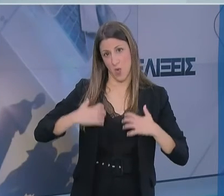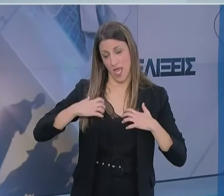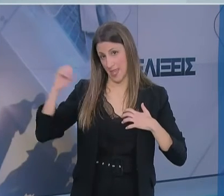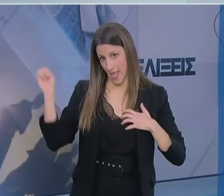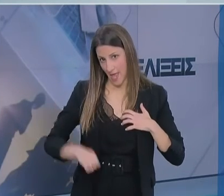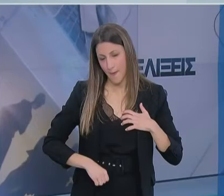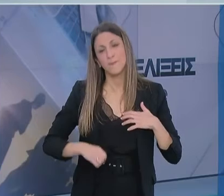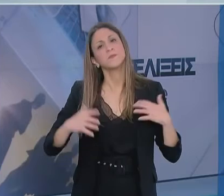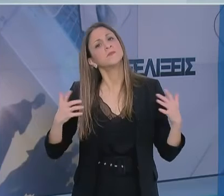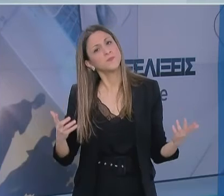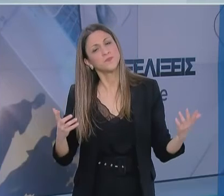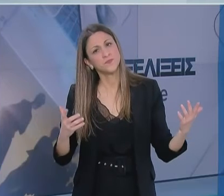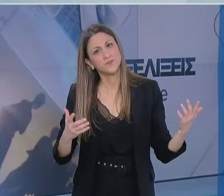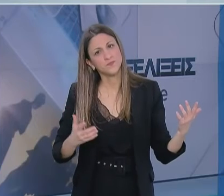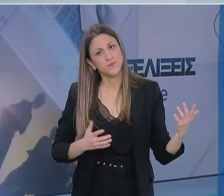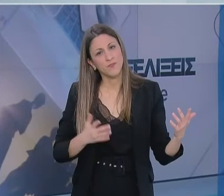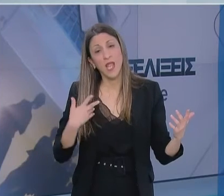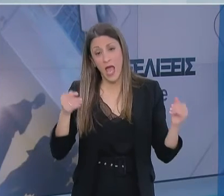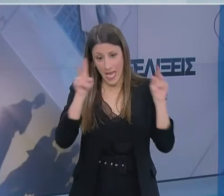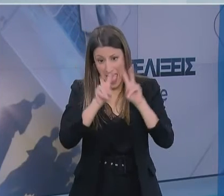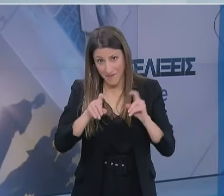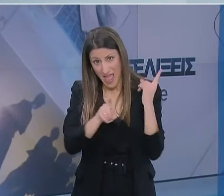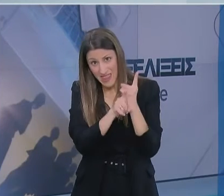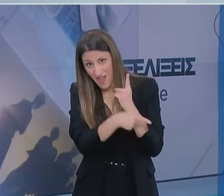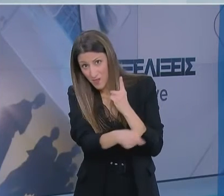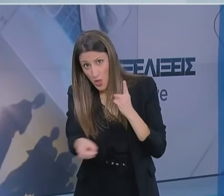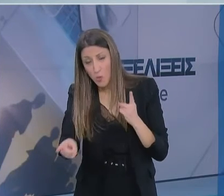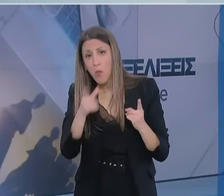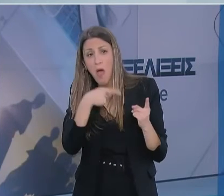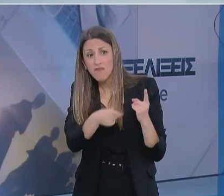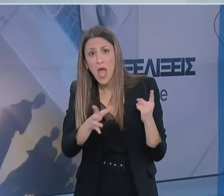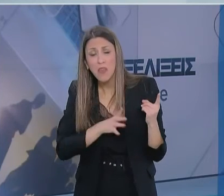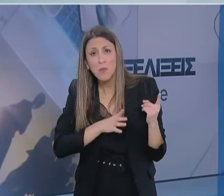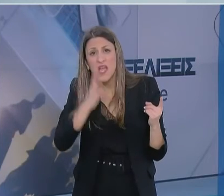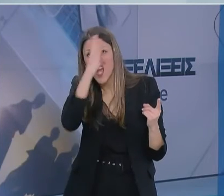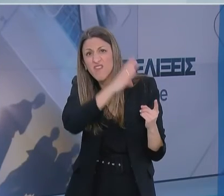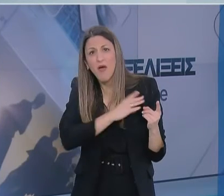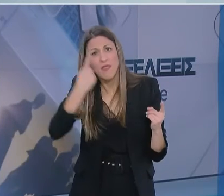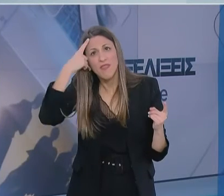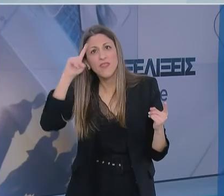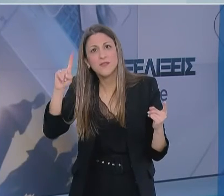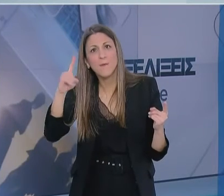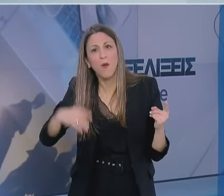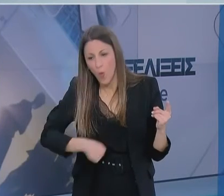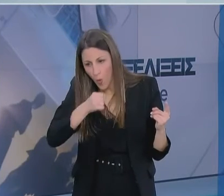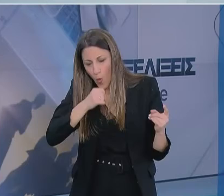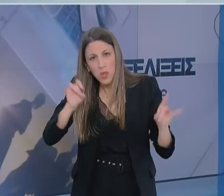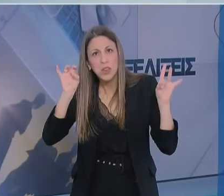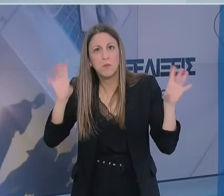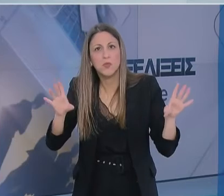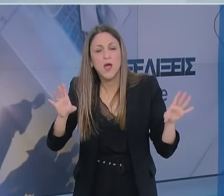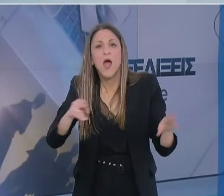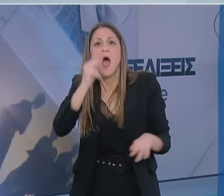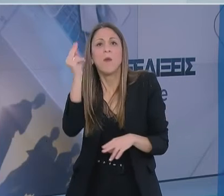ανεβρεθούν και σε τέτοιους ανθρώπους. Δεν έχουμε ψάξει ειδικά για αυτό γιατί αυτοί δεν είχαν συμπτώματα. Άρα θα πρέπει να περιμένουν περισσότερα